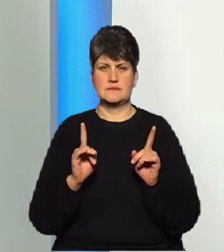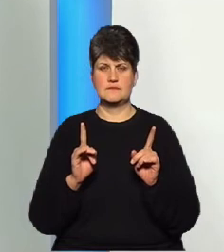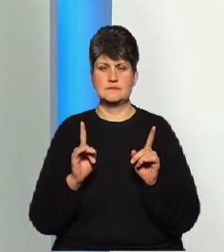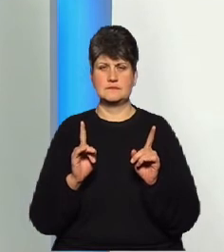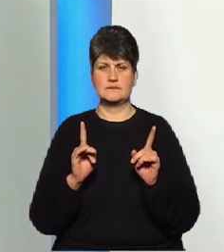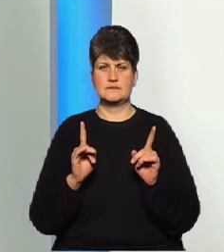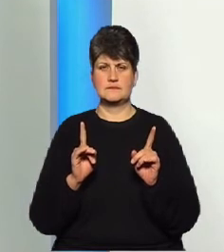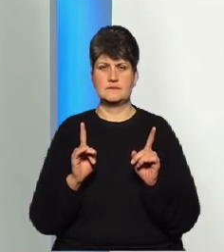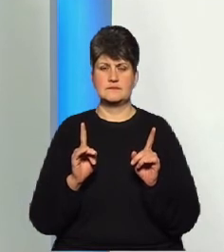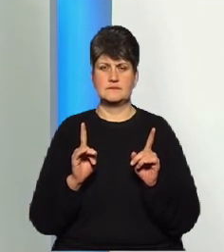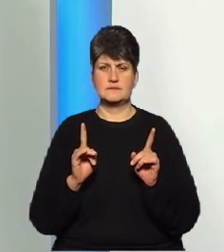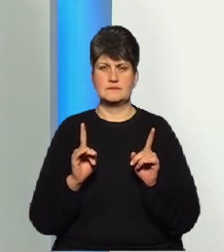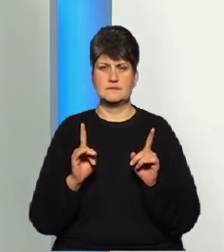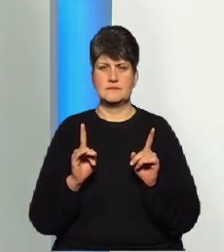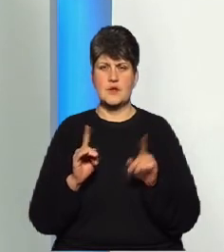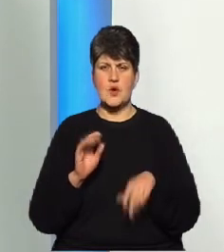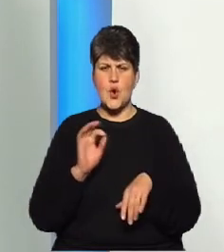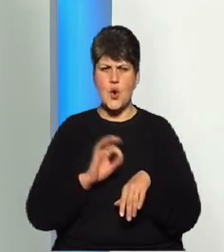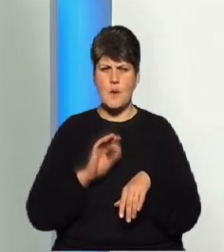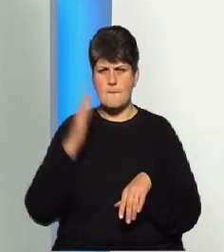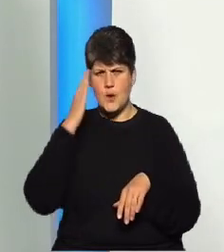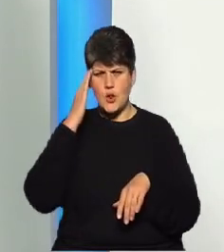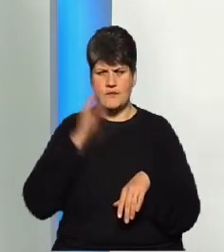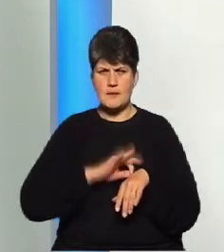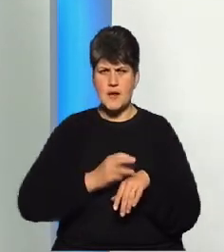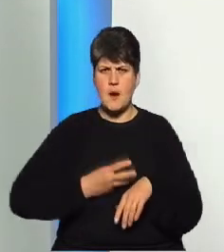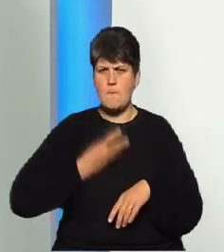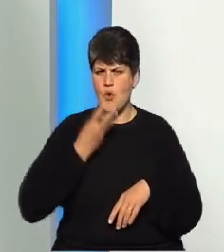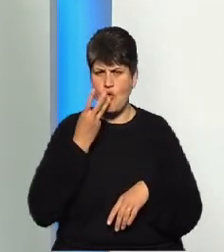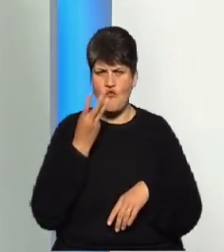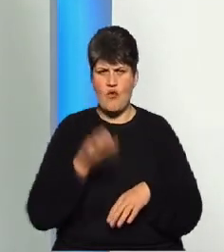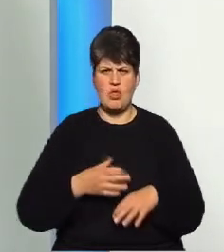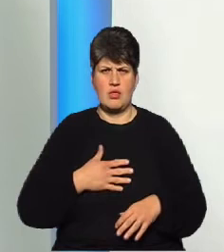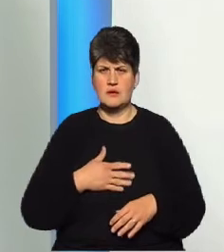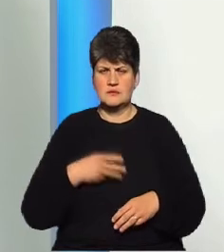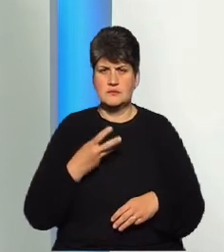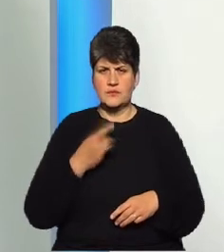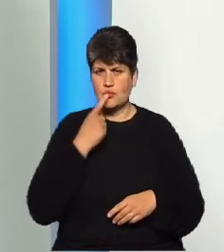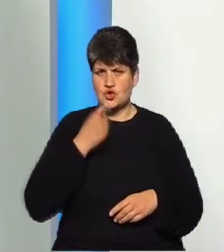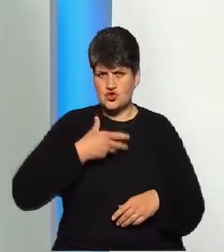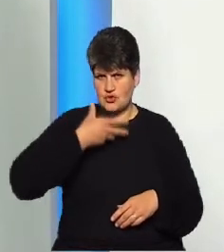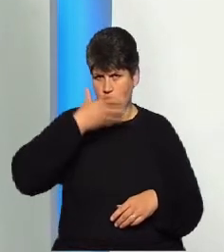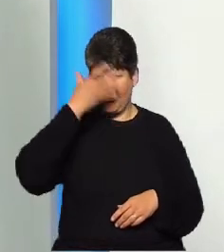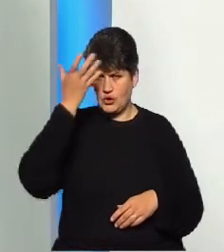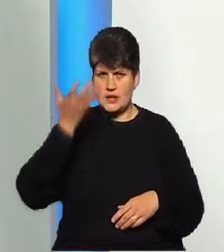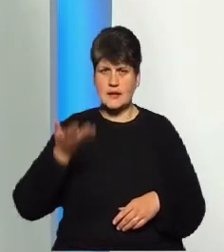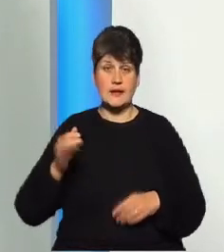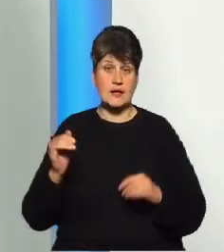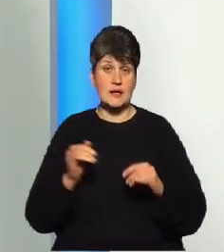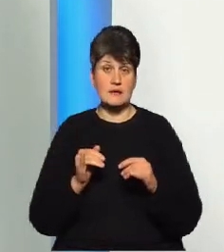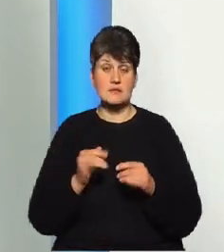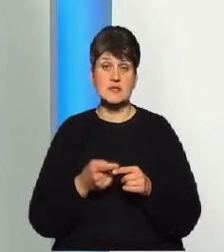тільки головний біль різкий, блювота, нудота, почервоніння обличчя і так далі. Це буває тоді, коли